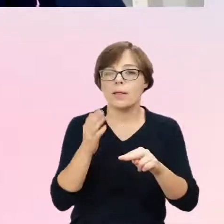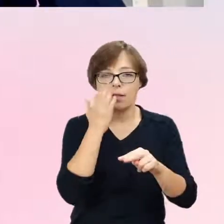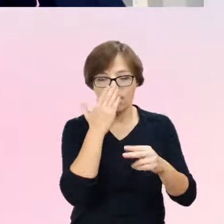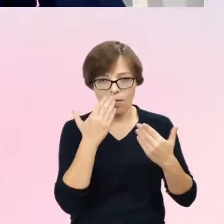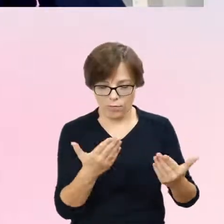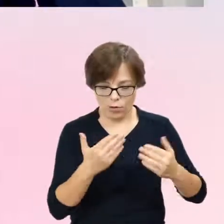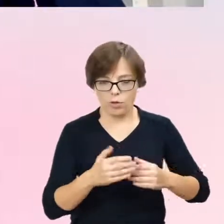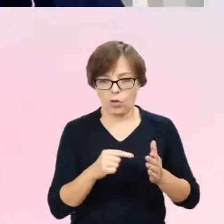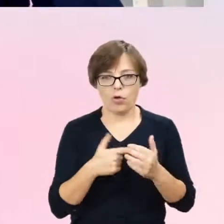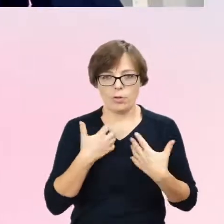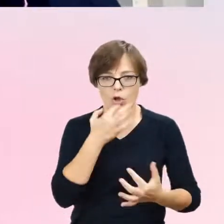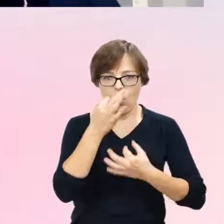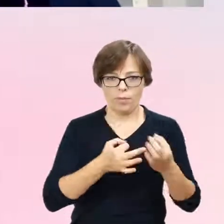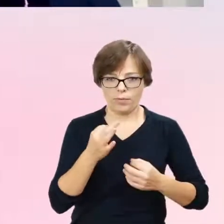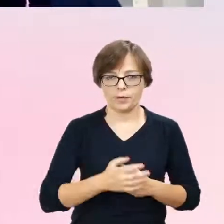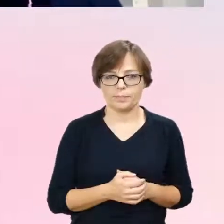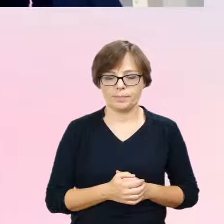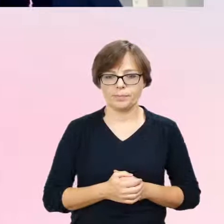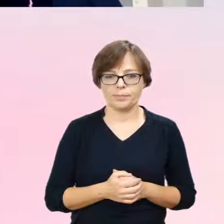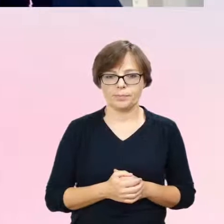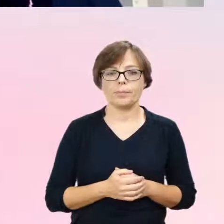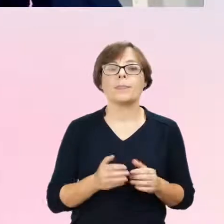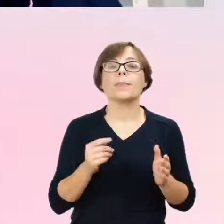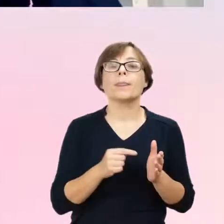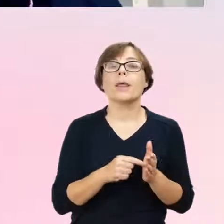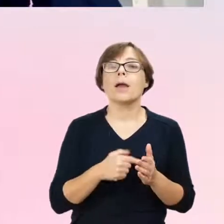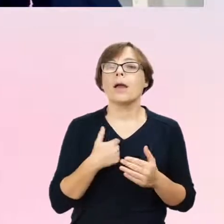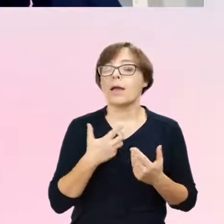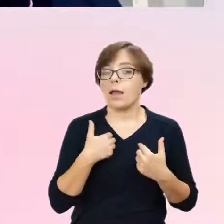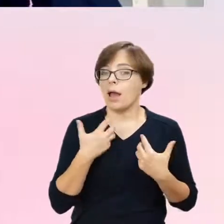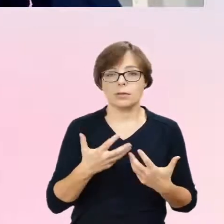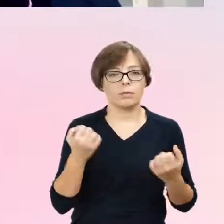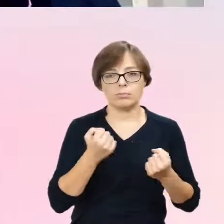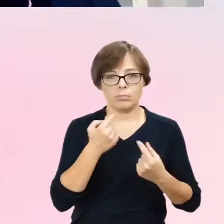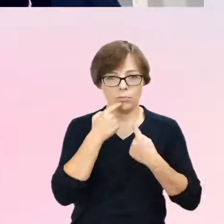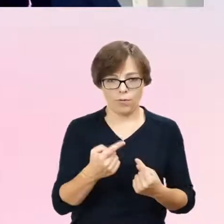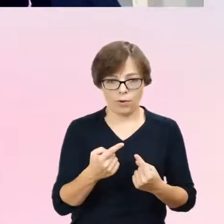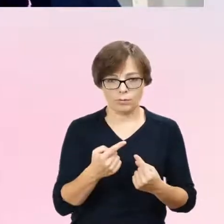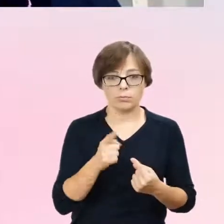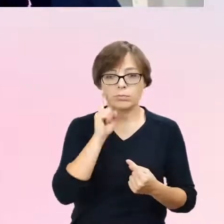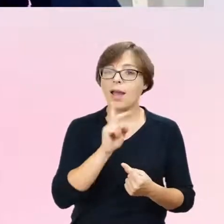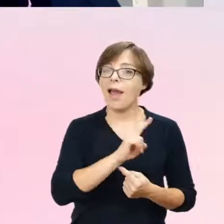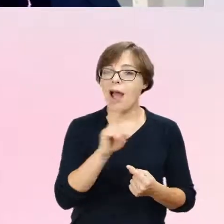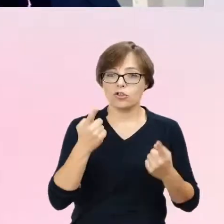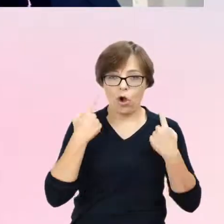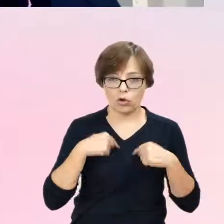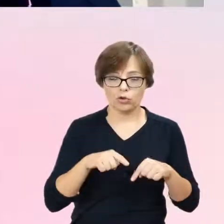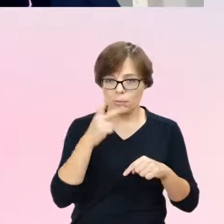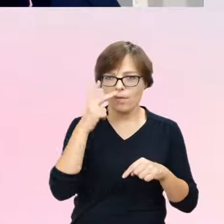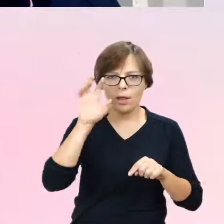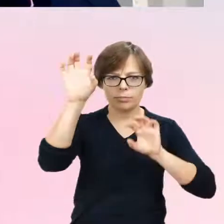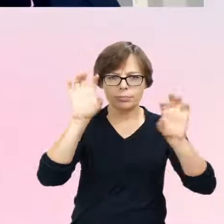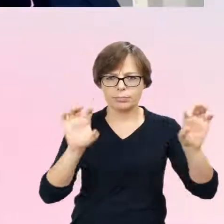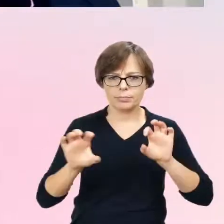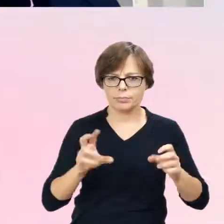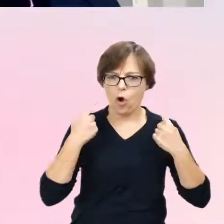I to, co chciałabym tutaj podkreślić, to to, że właściwie każda z tych osób, które są tutaj na tym moim